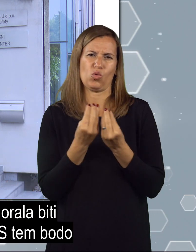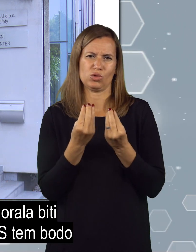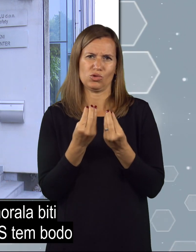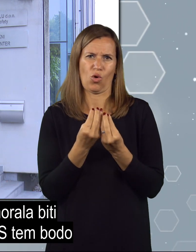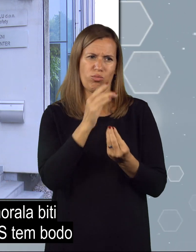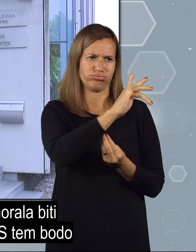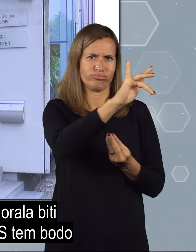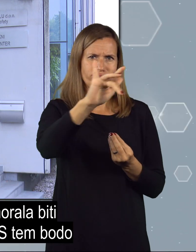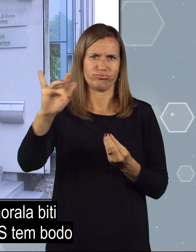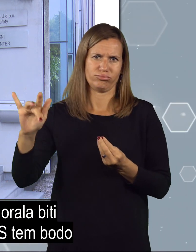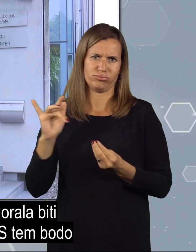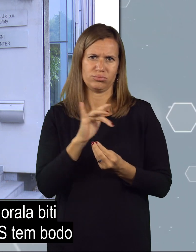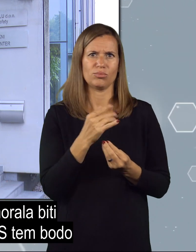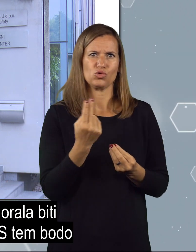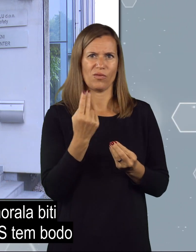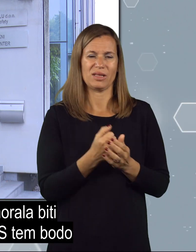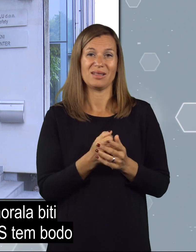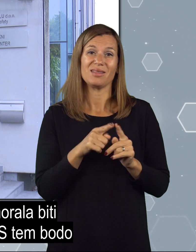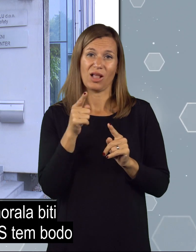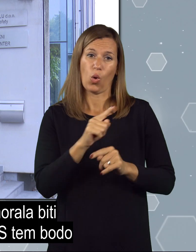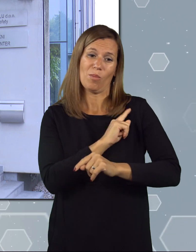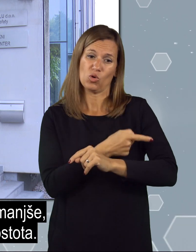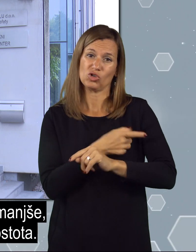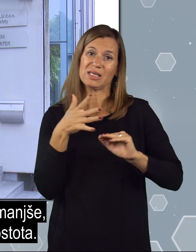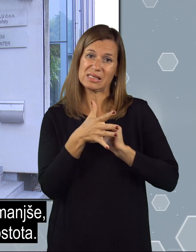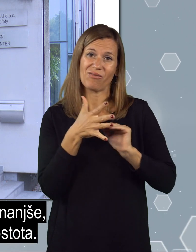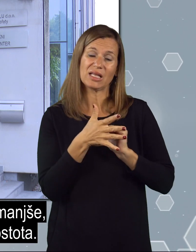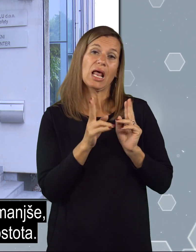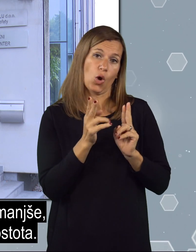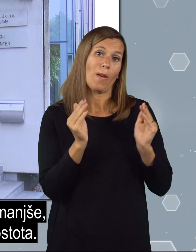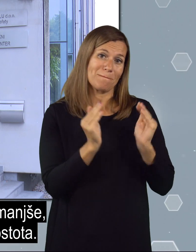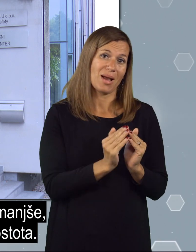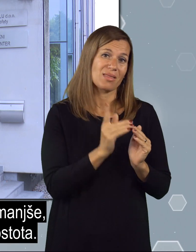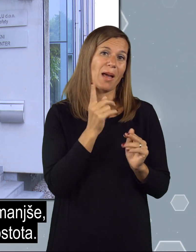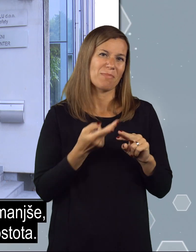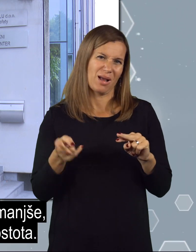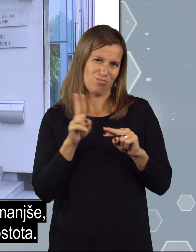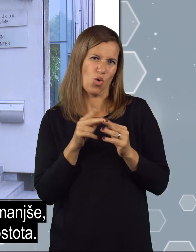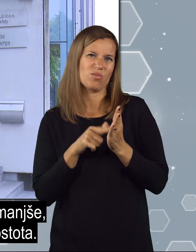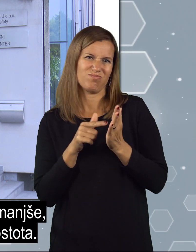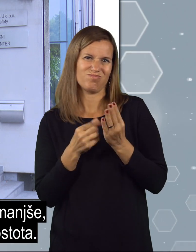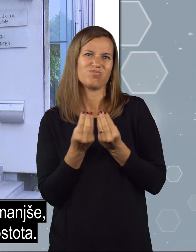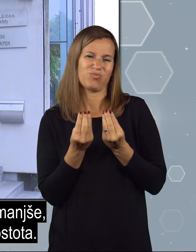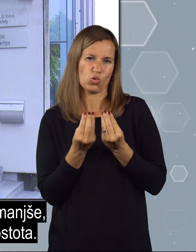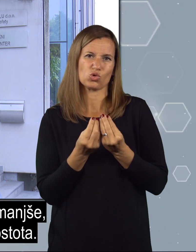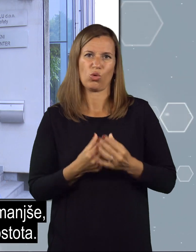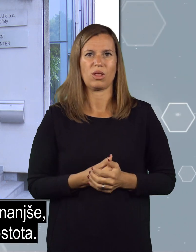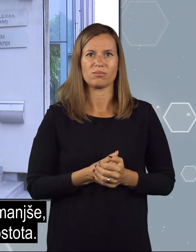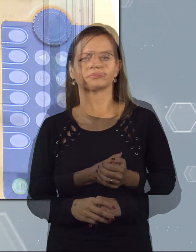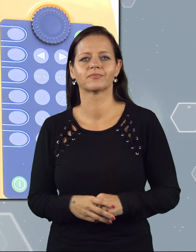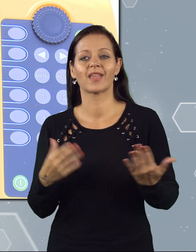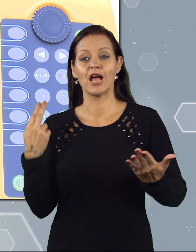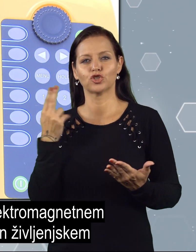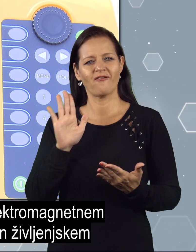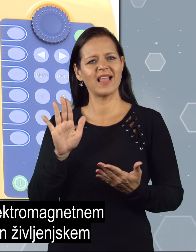posejana. S tem bodo seveda moči sanjega sevanja lahko manjše bojo, pa bolj večja gostota bojo.